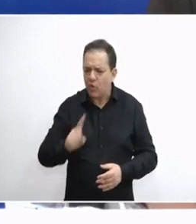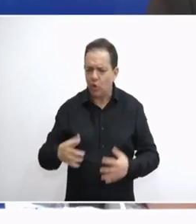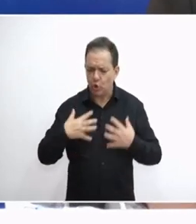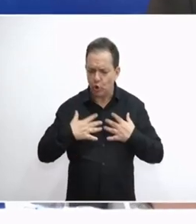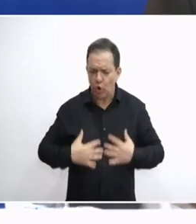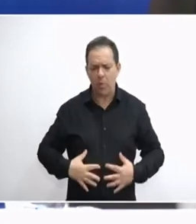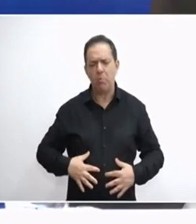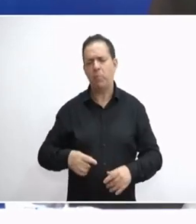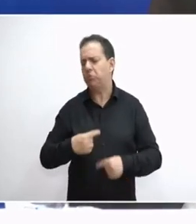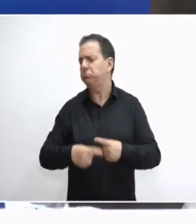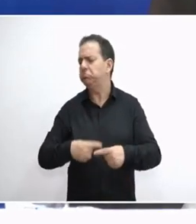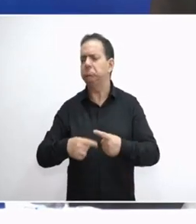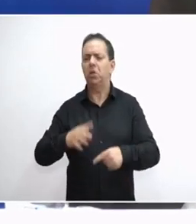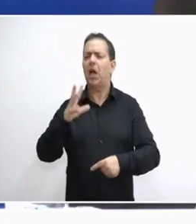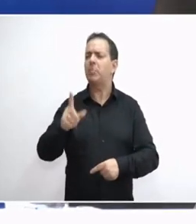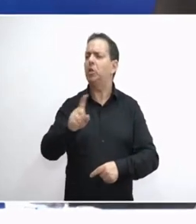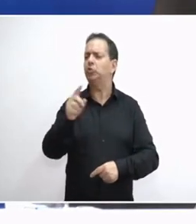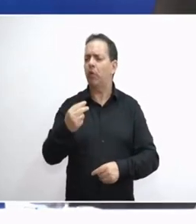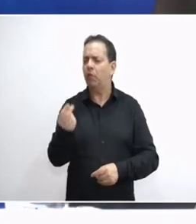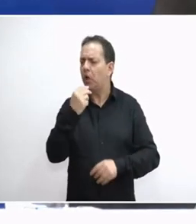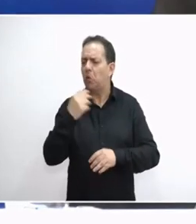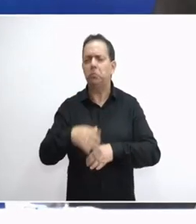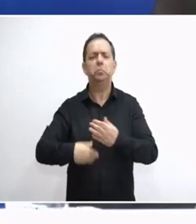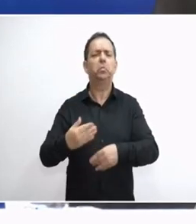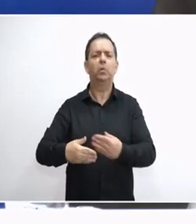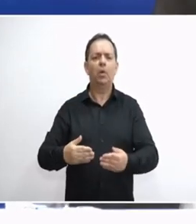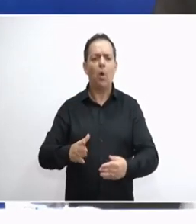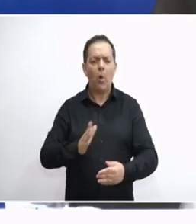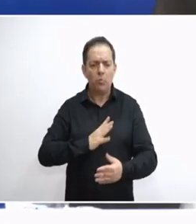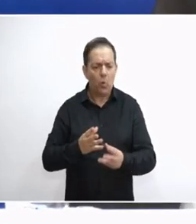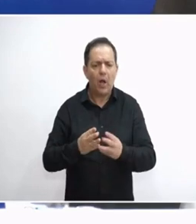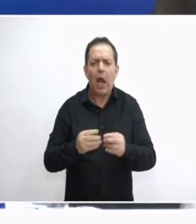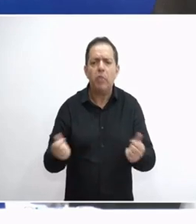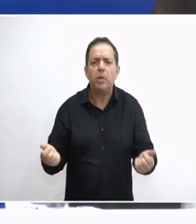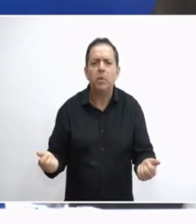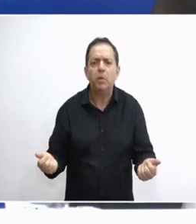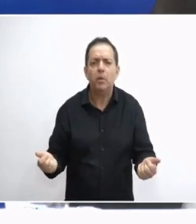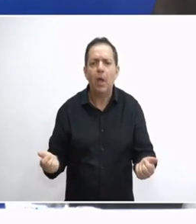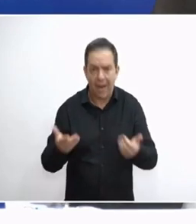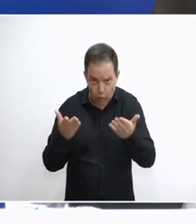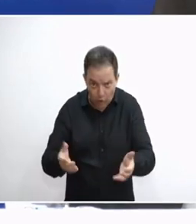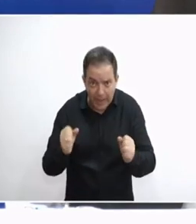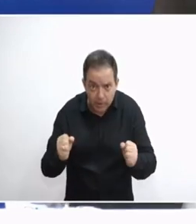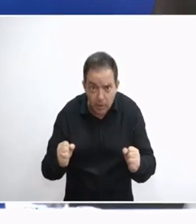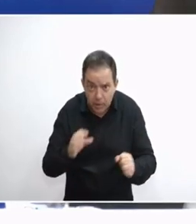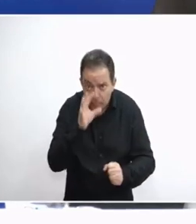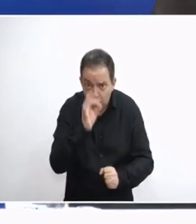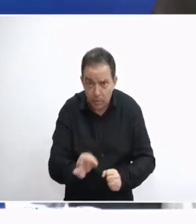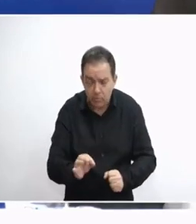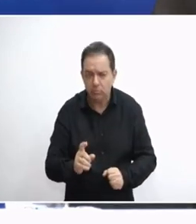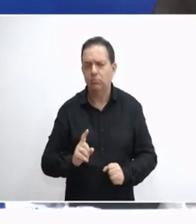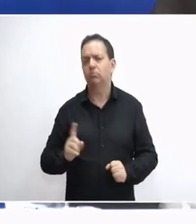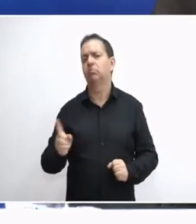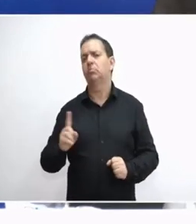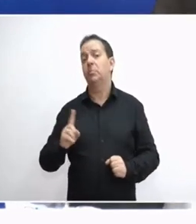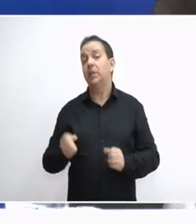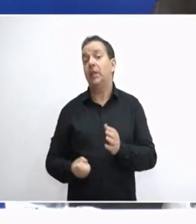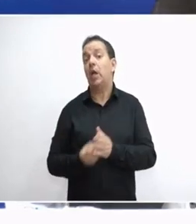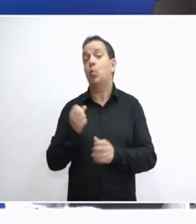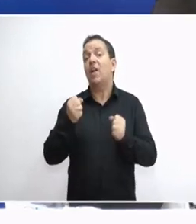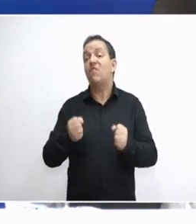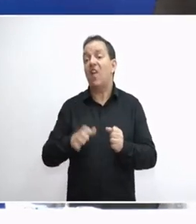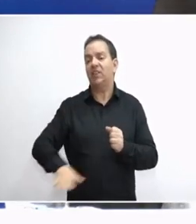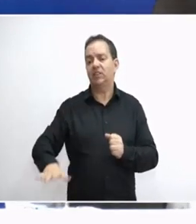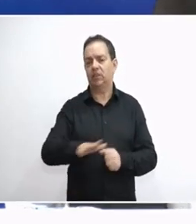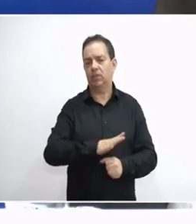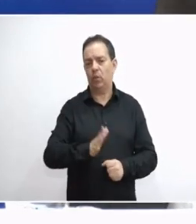σώματός τους, αν είναι δυνατόν. Χάσαμε τον άνθρωπο, τι κάναμε, αυτό είναι υγεία, πρέπει να σε μια νέα βάση του ίδιου του